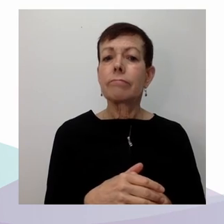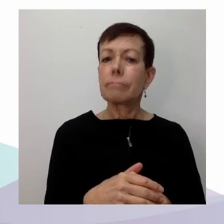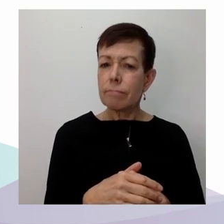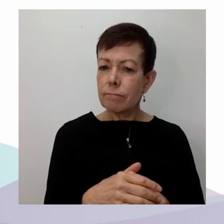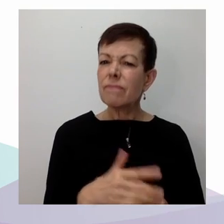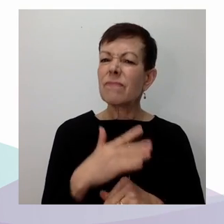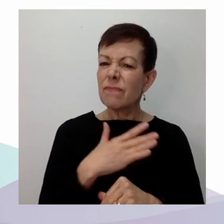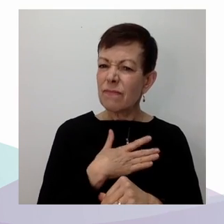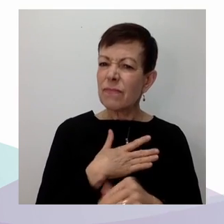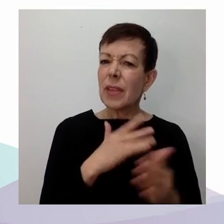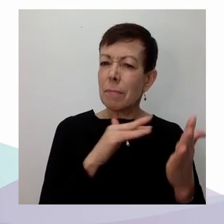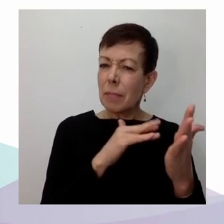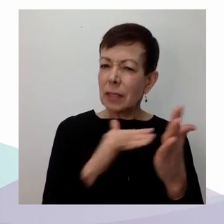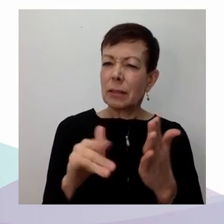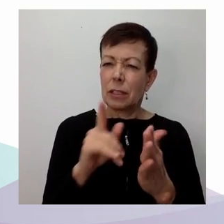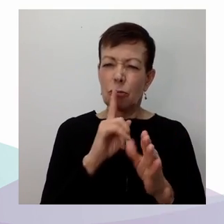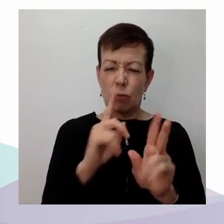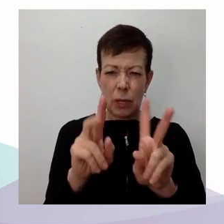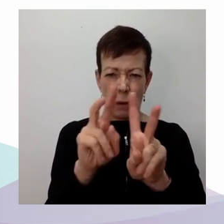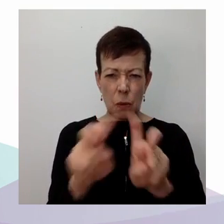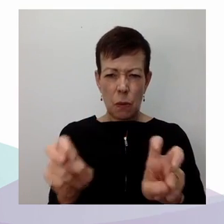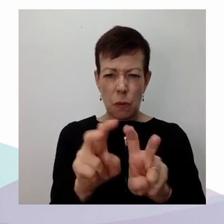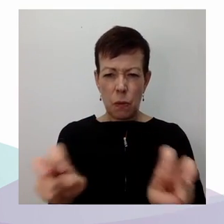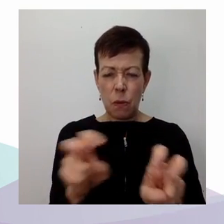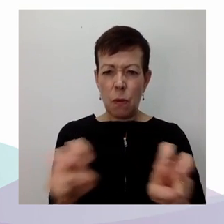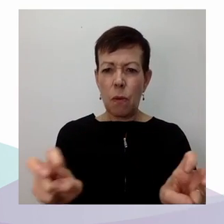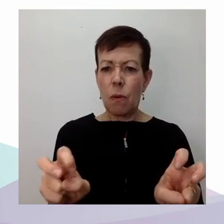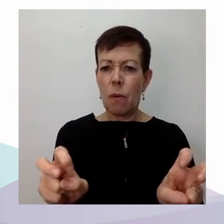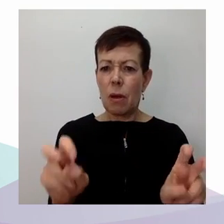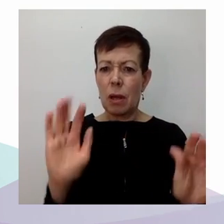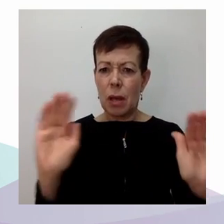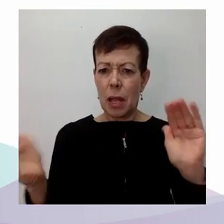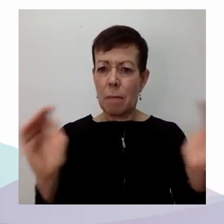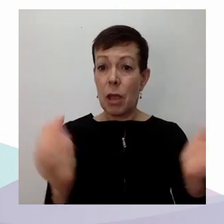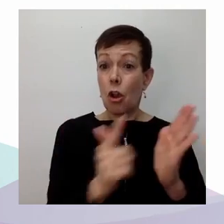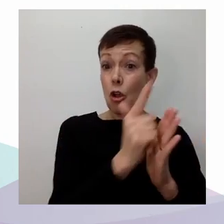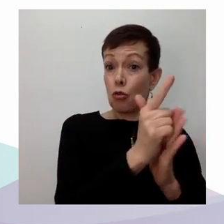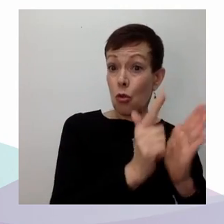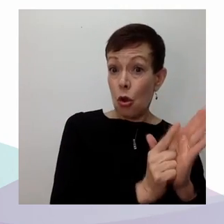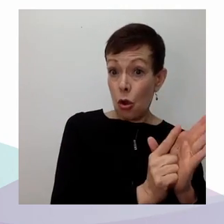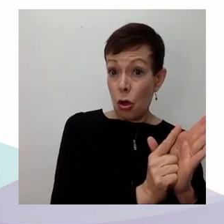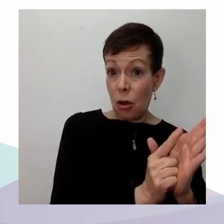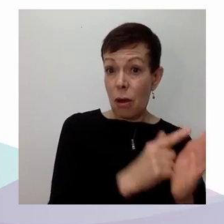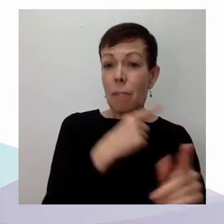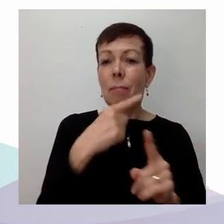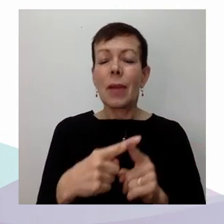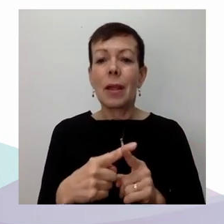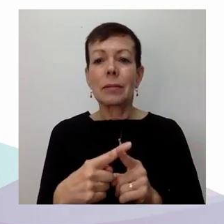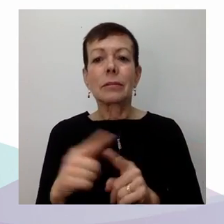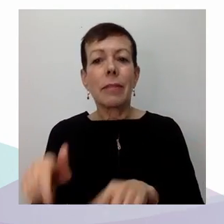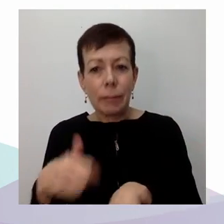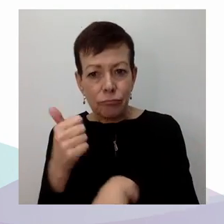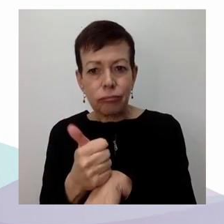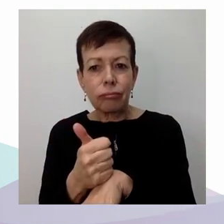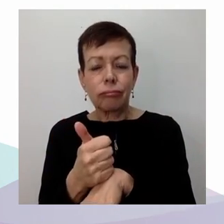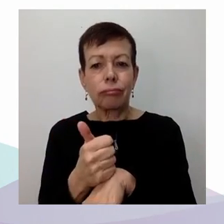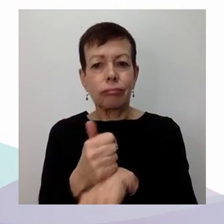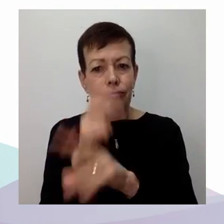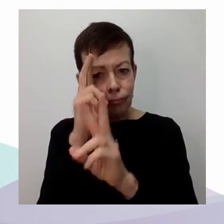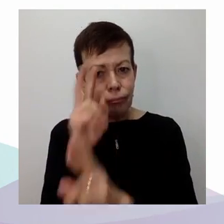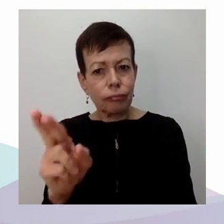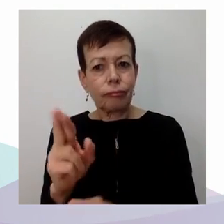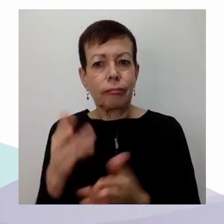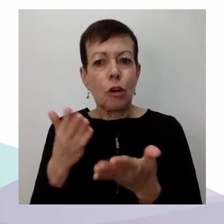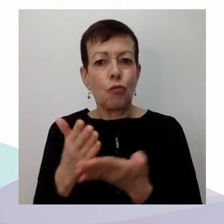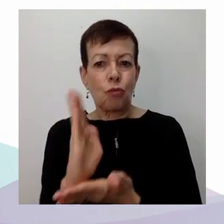législatif et la mise en œuvre des droits, je pense que c'est important de voir plus grand, je vais reprendre le thème d'aujourd